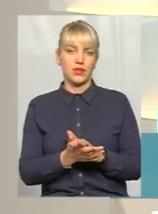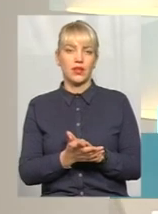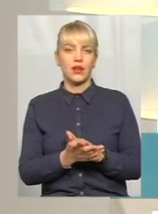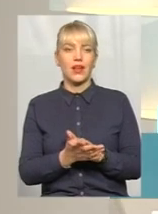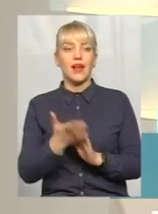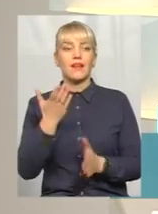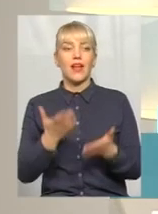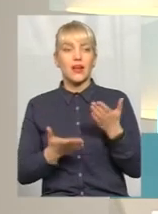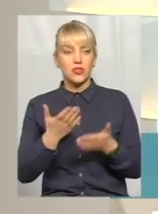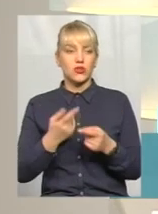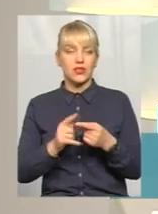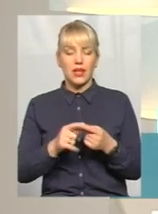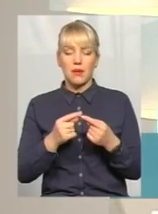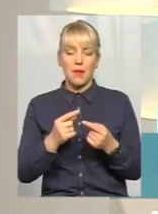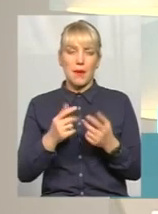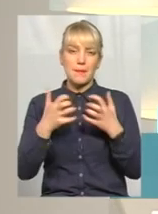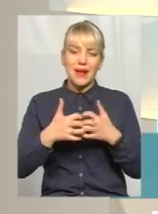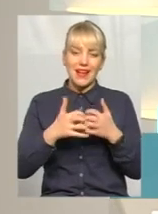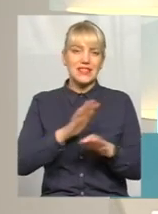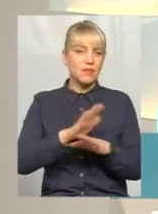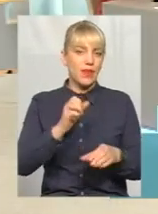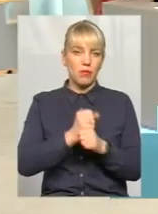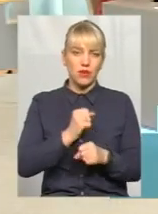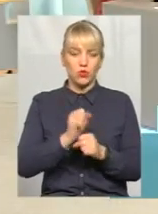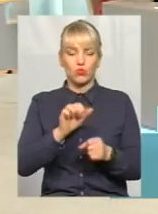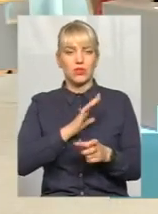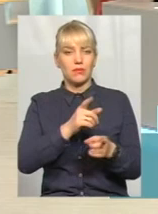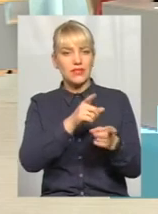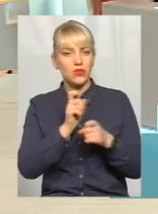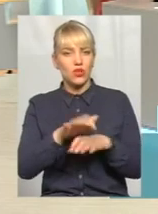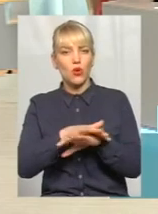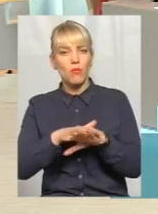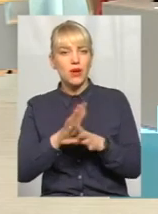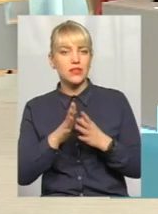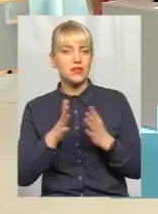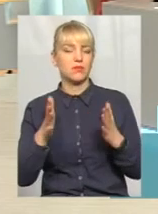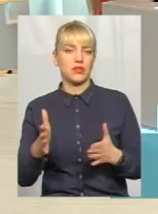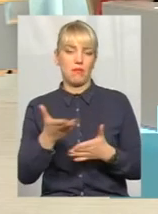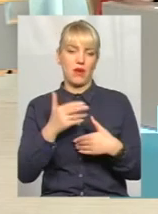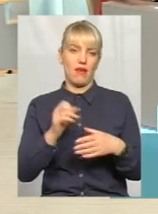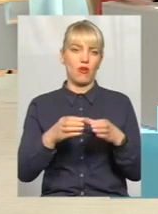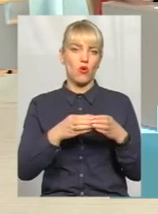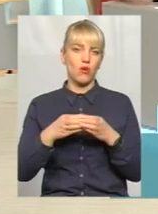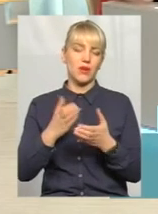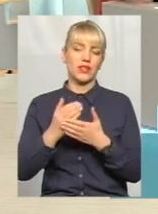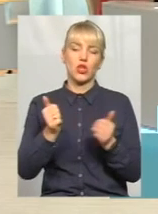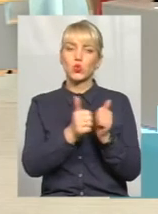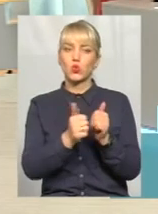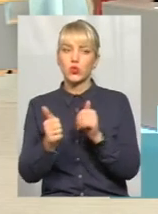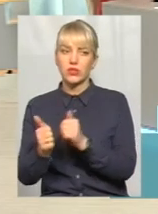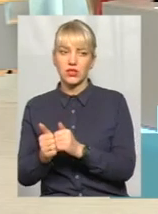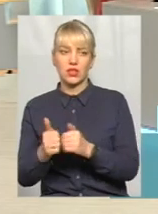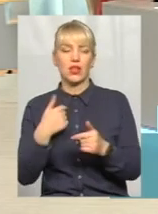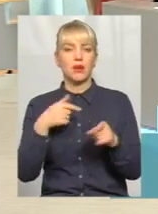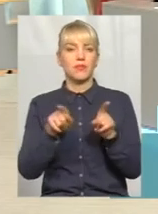Якщо цей механізм не працює, можливо, потрібно залучити громадськість більше. Ми як громада, в нас є сусіди, ми